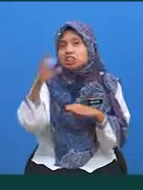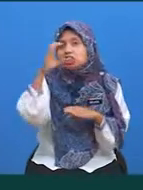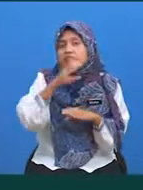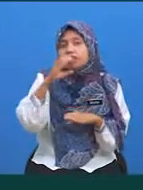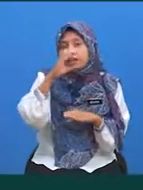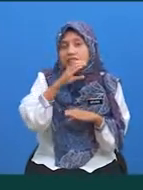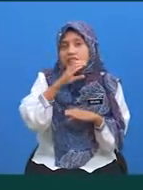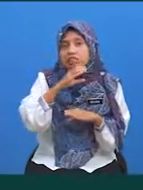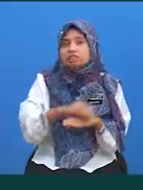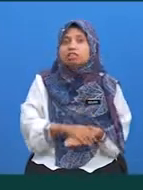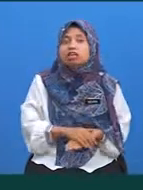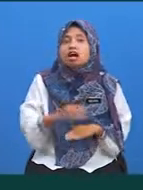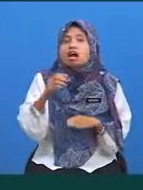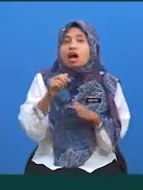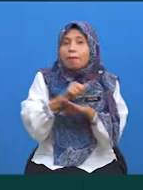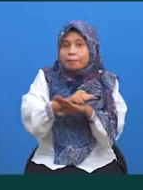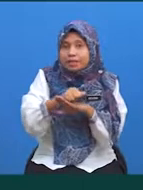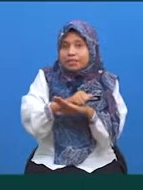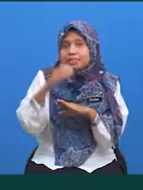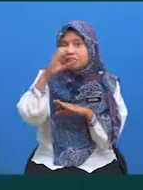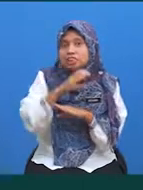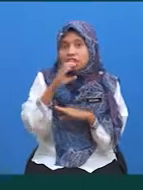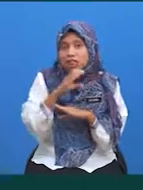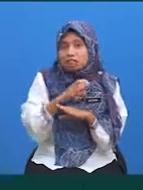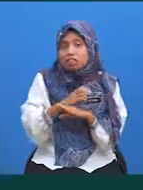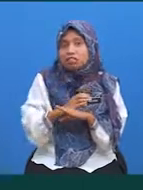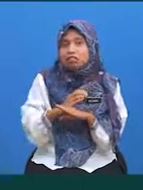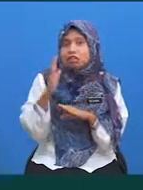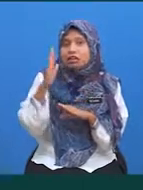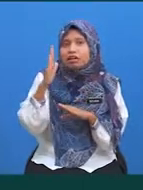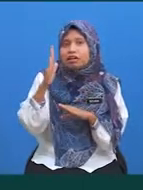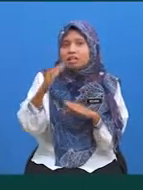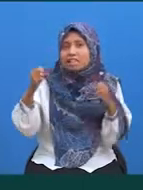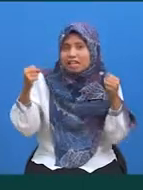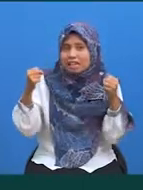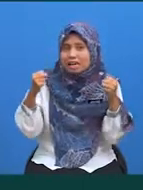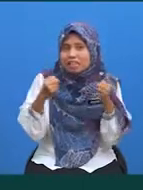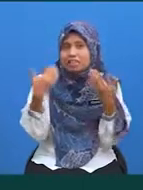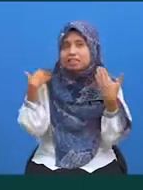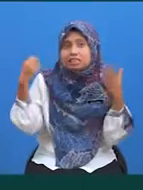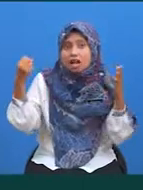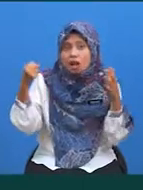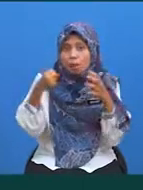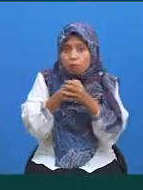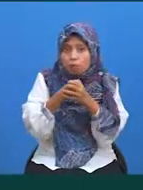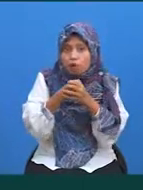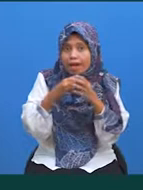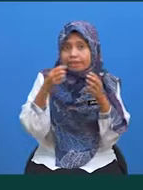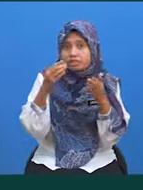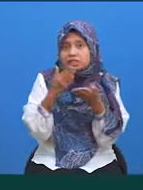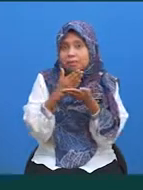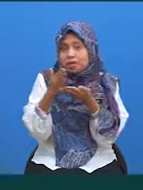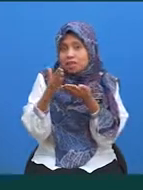Kebiasaannya, aplikasi cari akan melibatkan gabungan, sebahagian ataupun